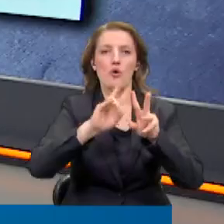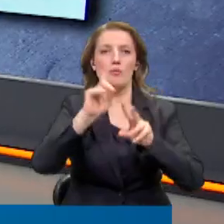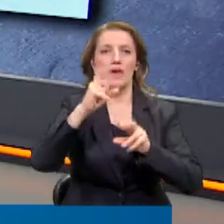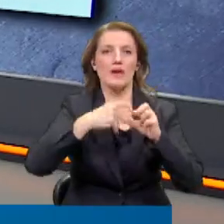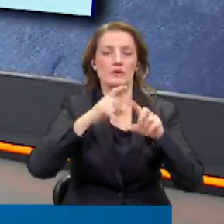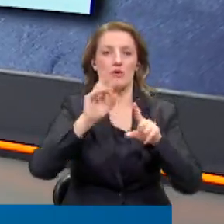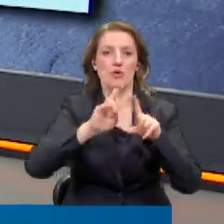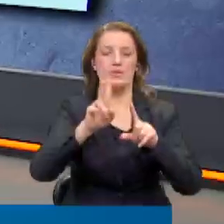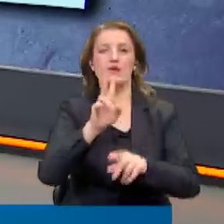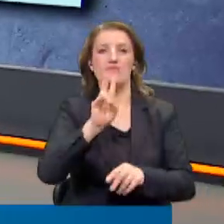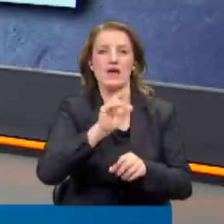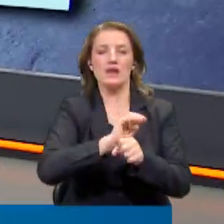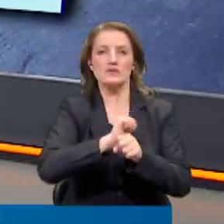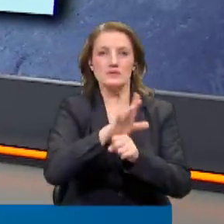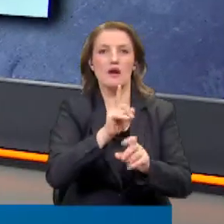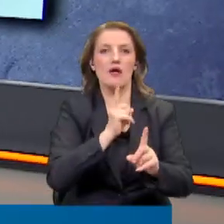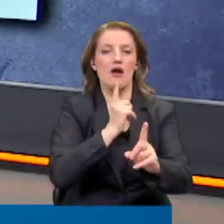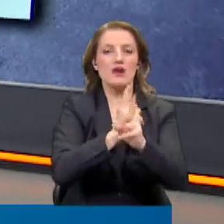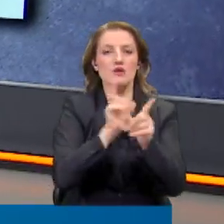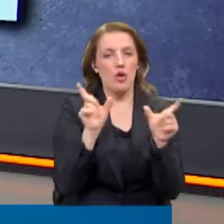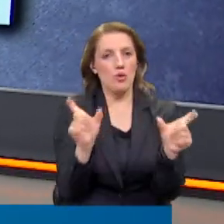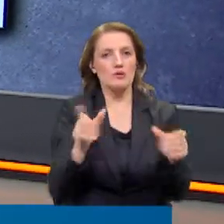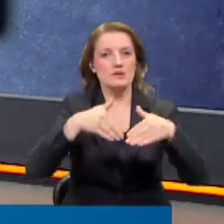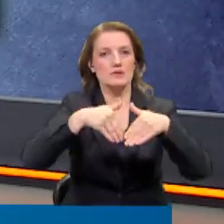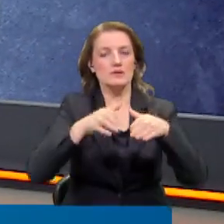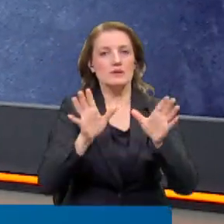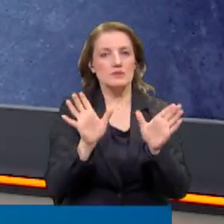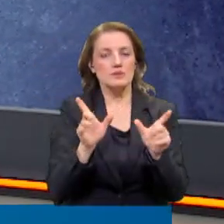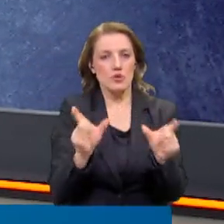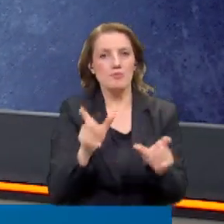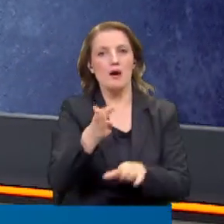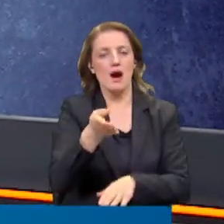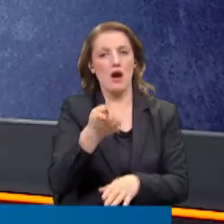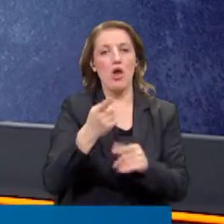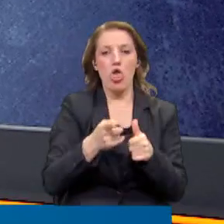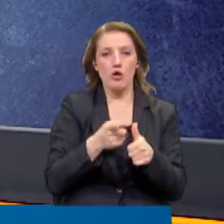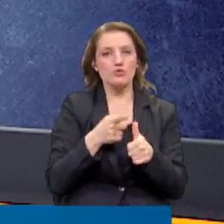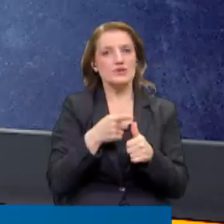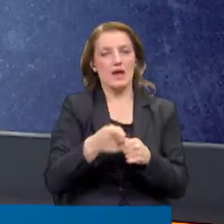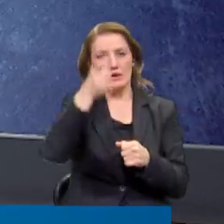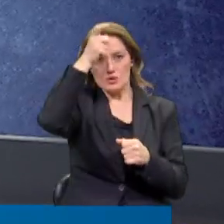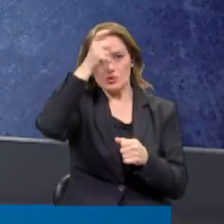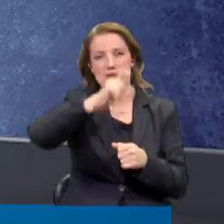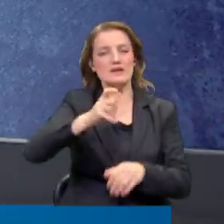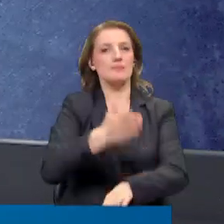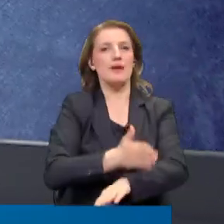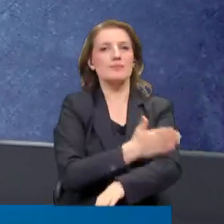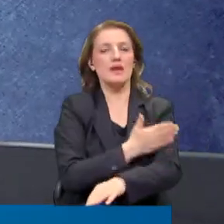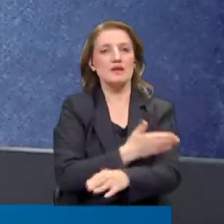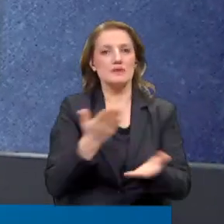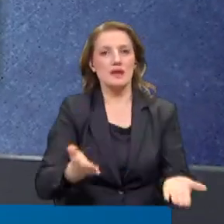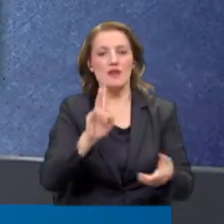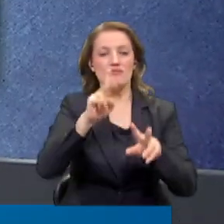varyantına karşı alınan önlemler tedbirler. Bunun bilgisini de paylaşacağız ama önce ülkemizde memleketimizde